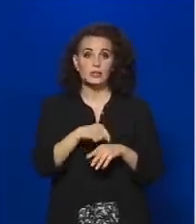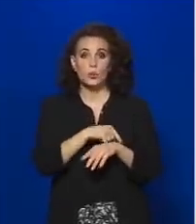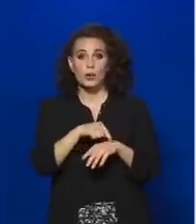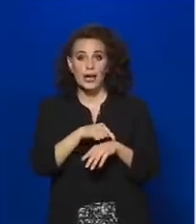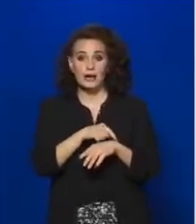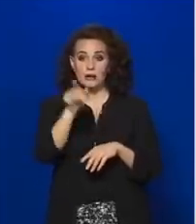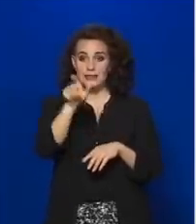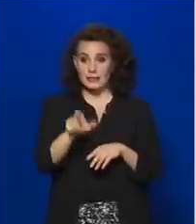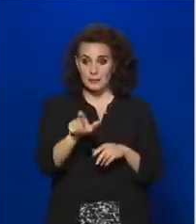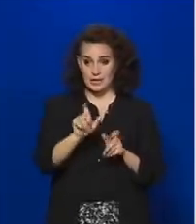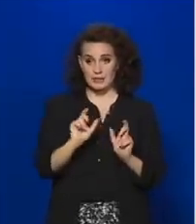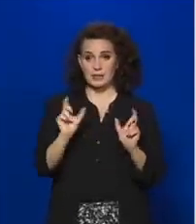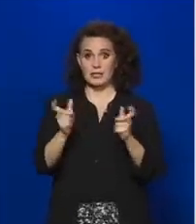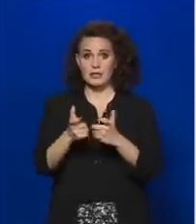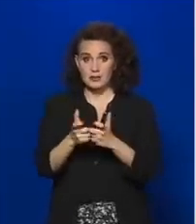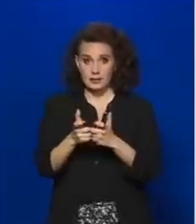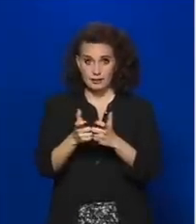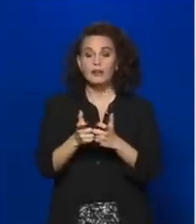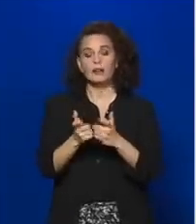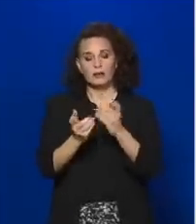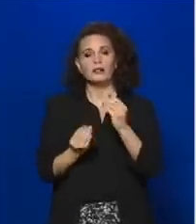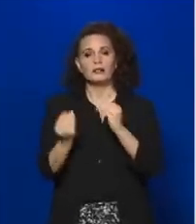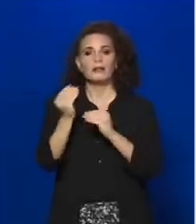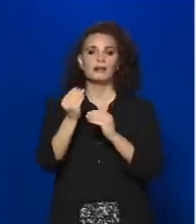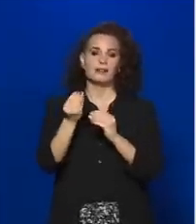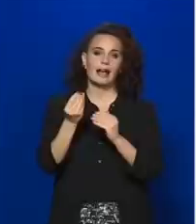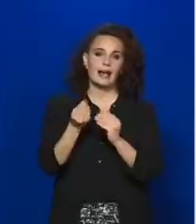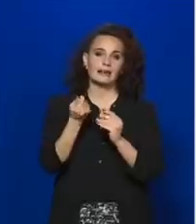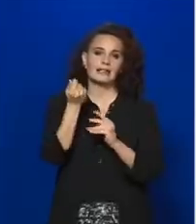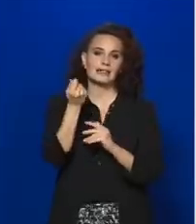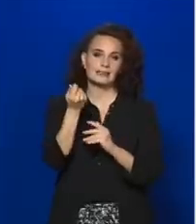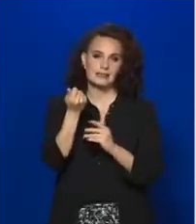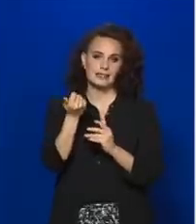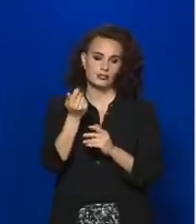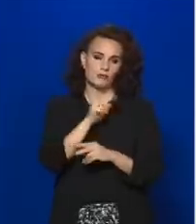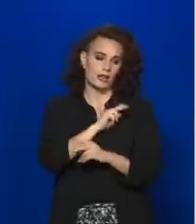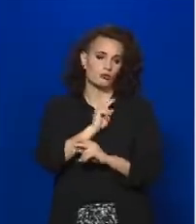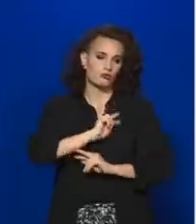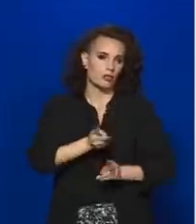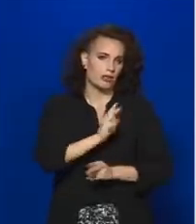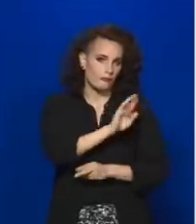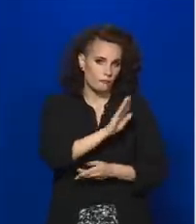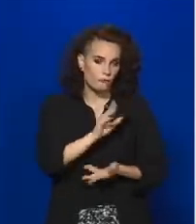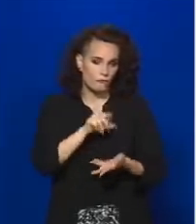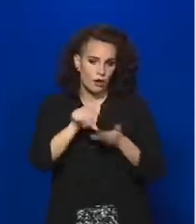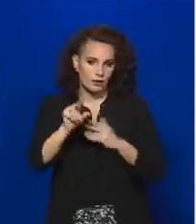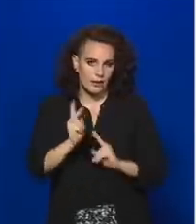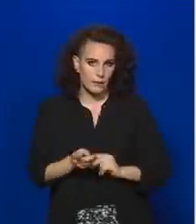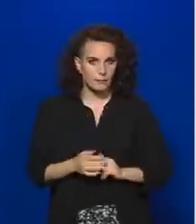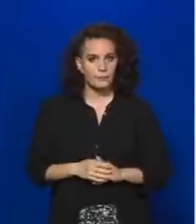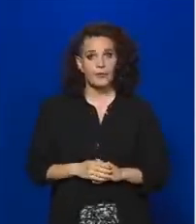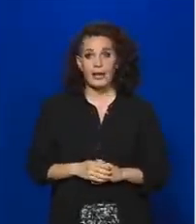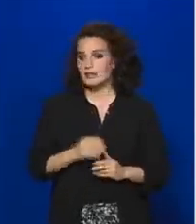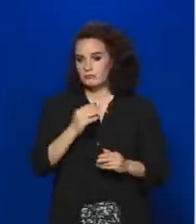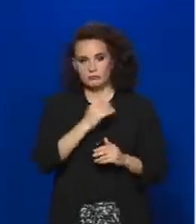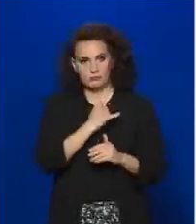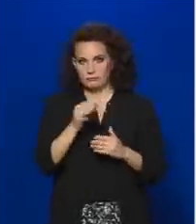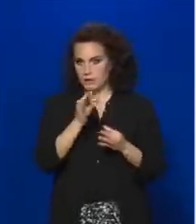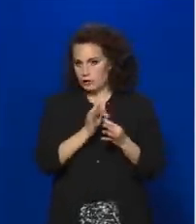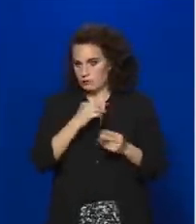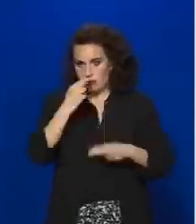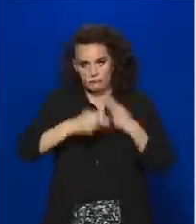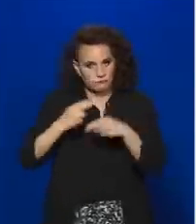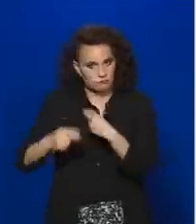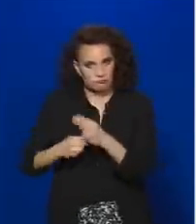szabadság korlátozásával járt, akkor kártérítési felelősség áll fenn. Tehát minden egyes esetben ezt vizsgálni kell. Nyilván a